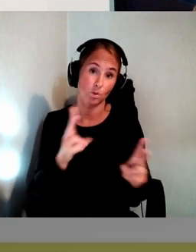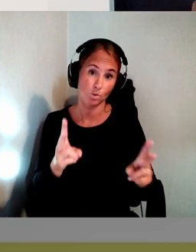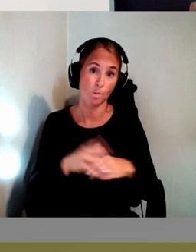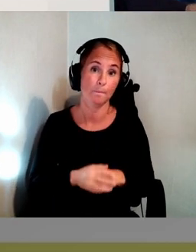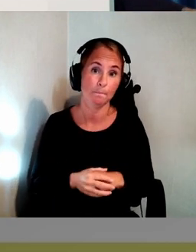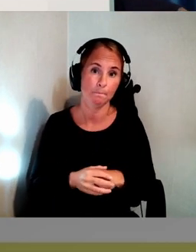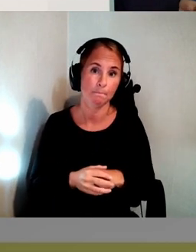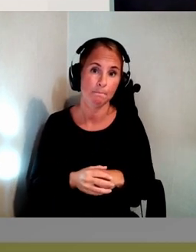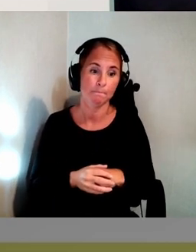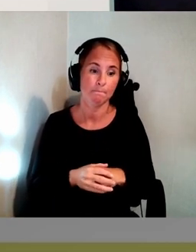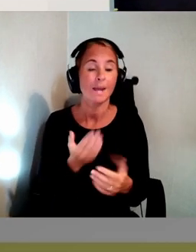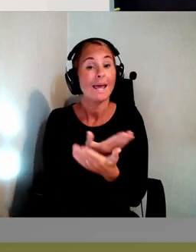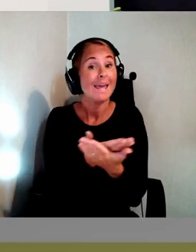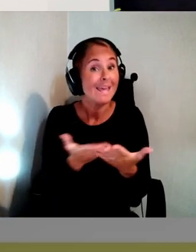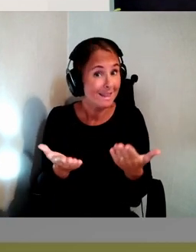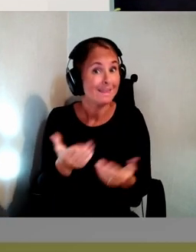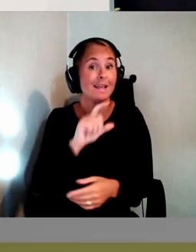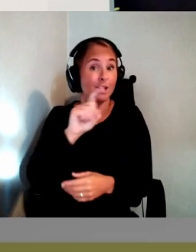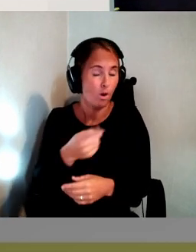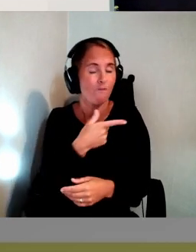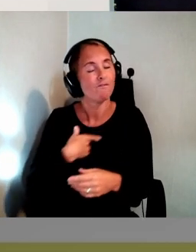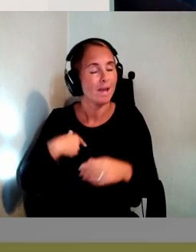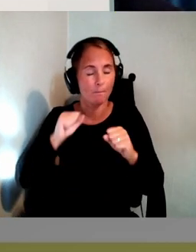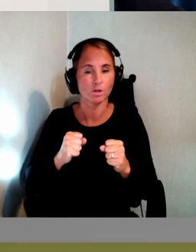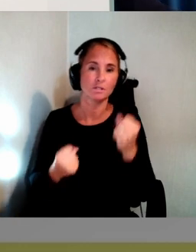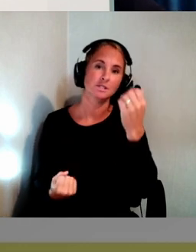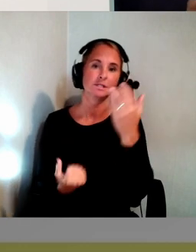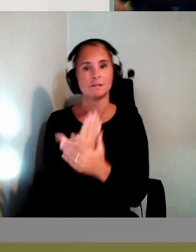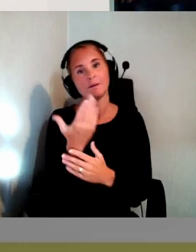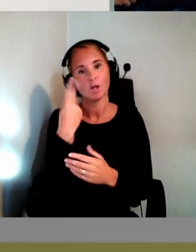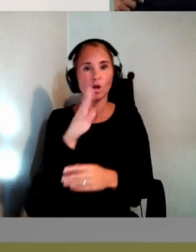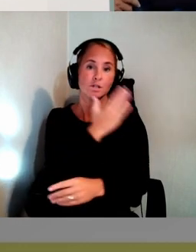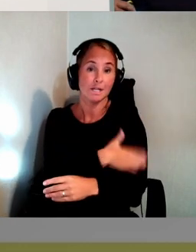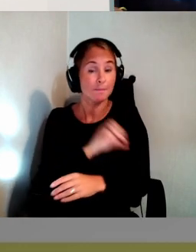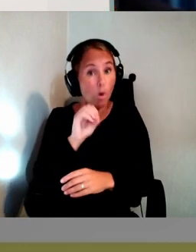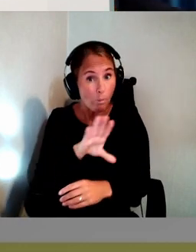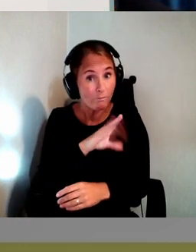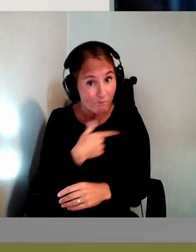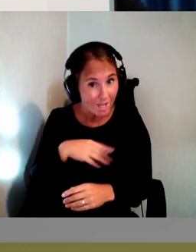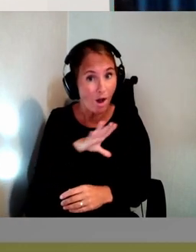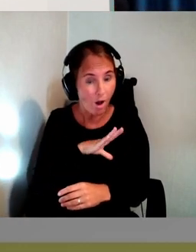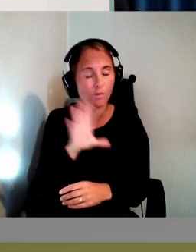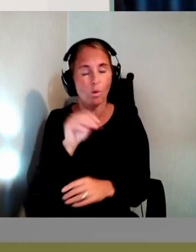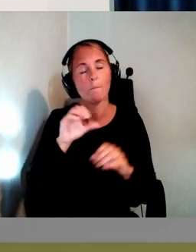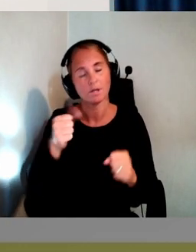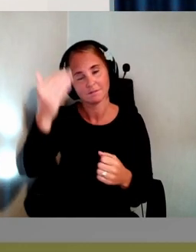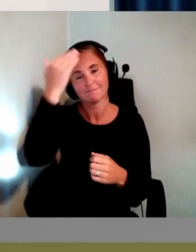inte ett krav att vi måste skaffa kundtjänst. Men har vi kundtjänst så ska de kunna en del om tillgänglighet.